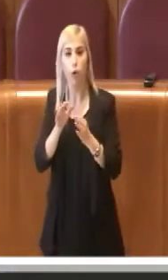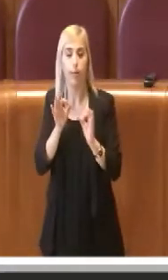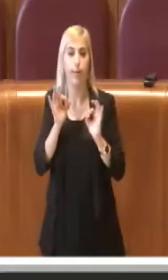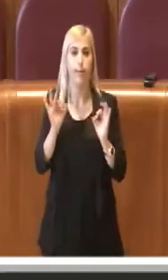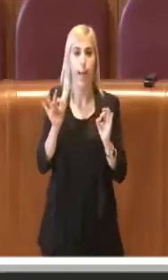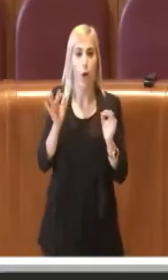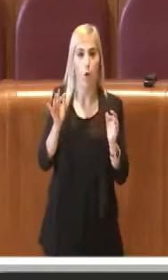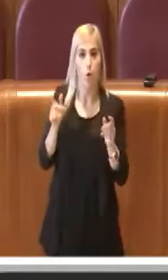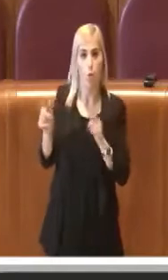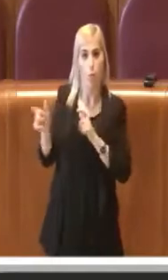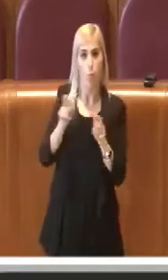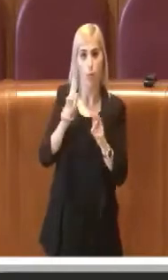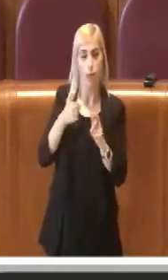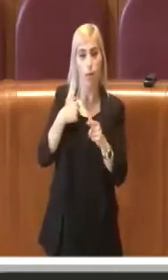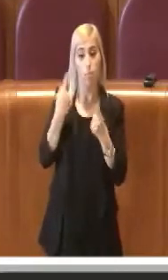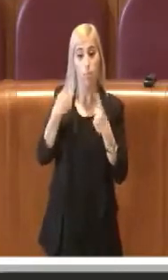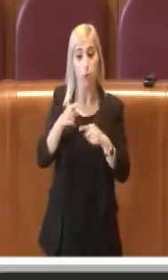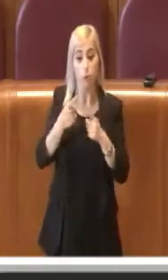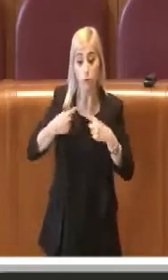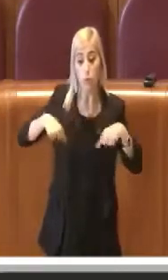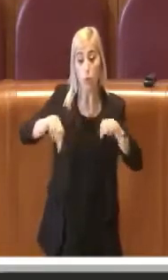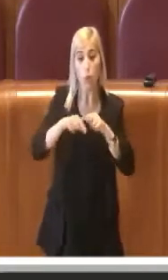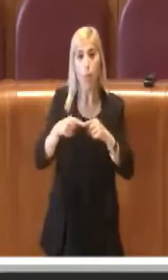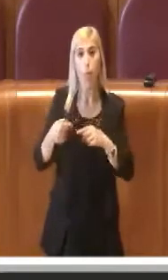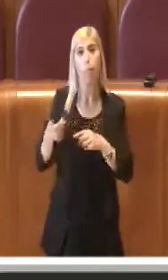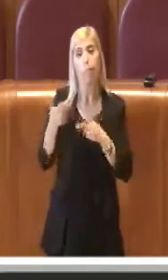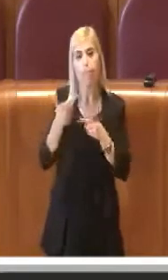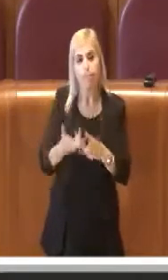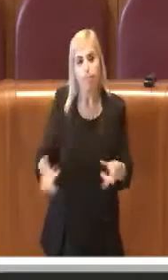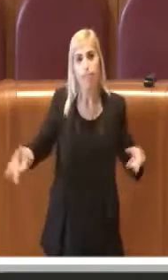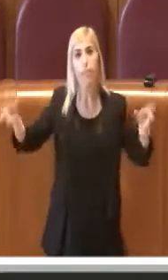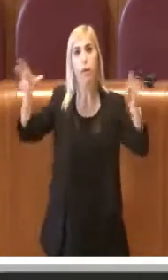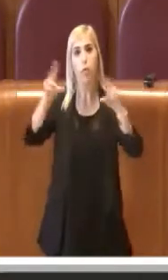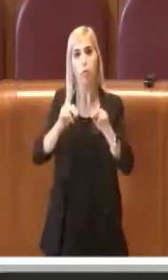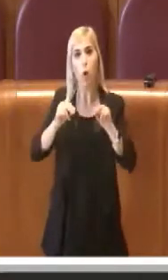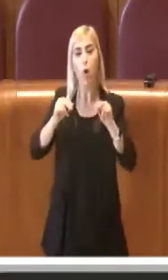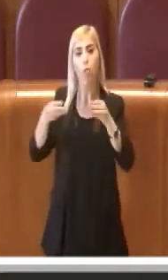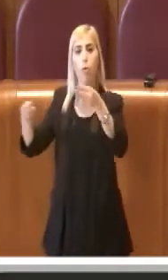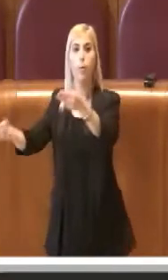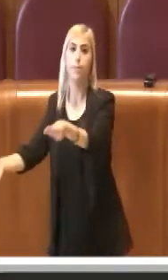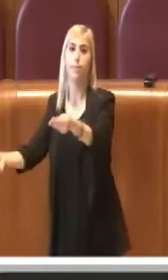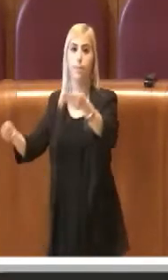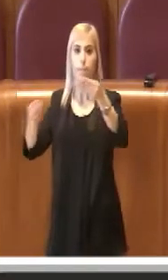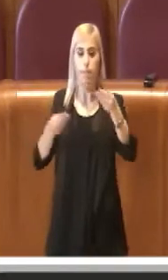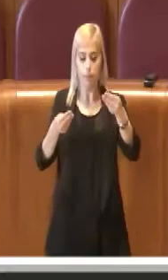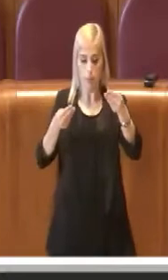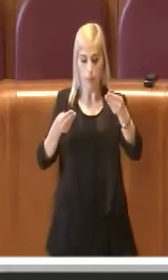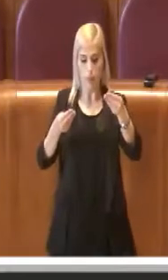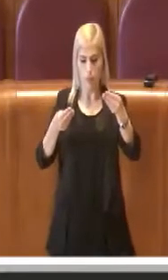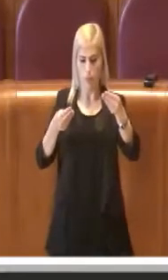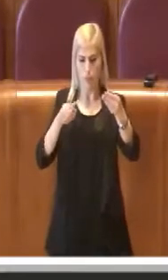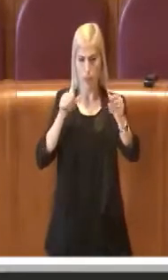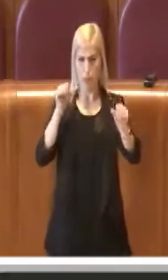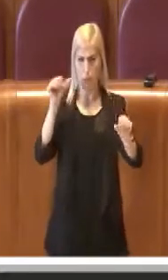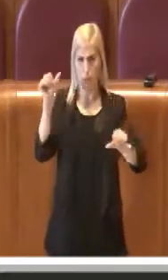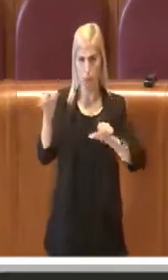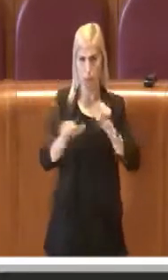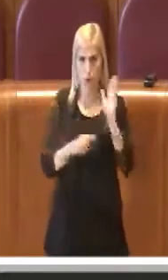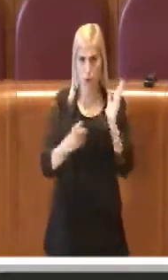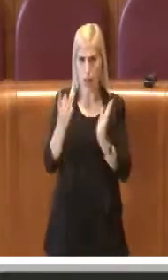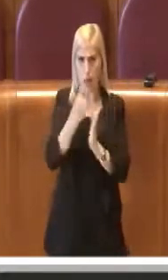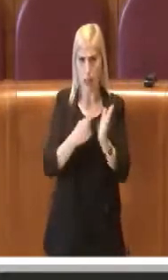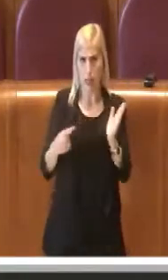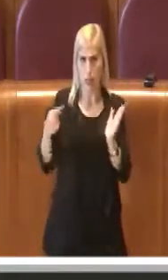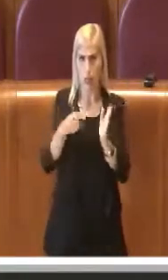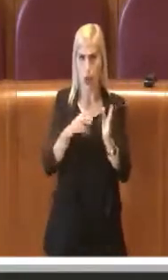Per cui noi abbiamo ricevuto un'ulteriore versione di questa delibera